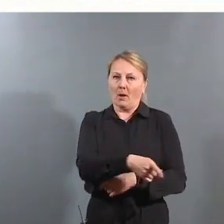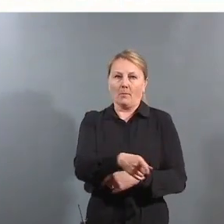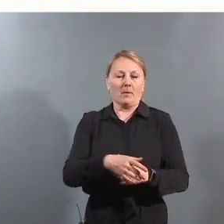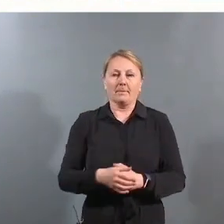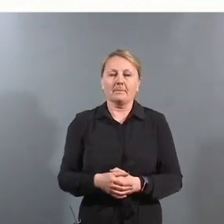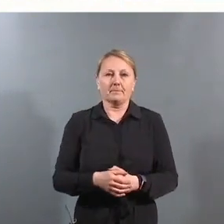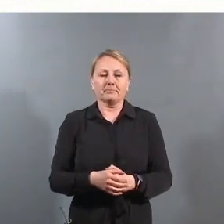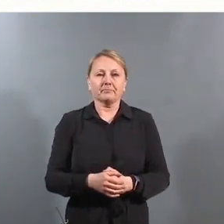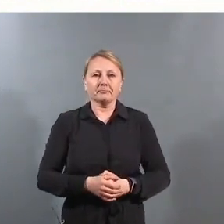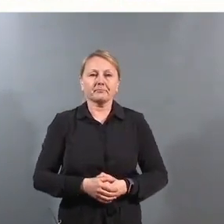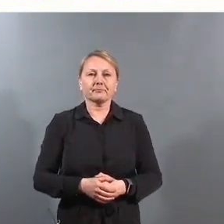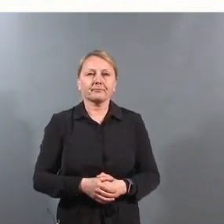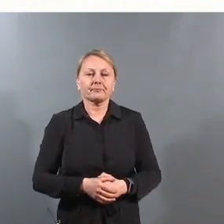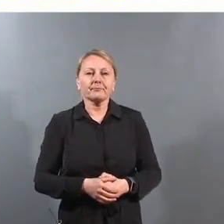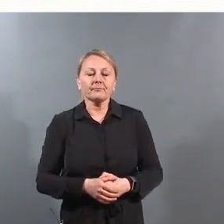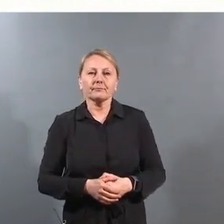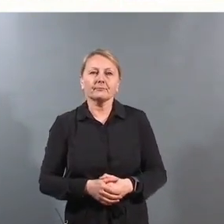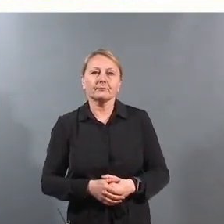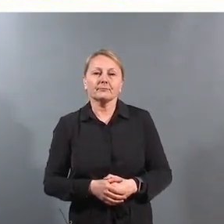bryr seg så mye om.